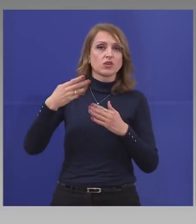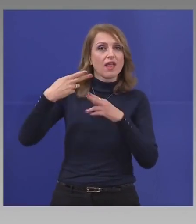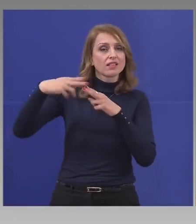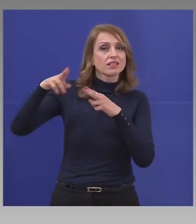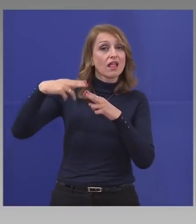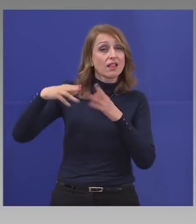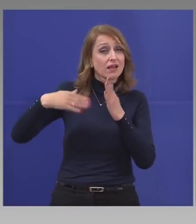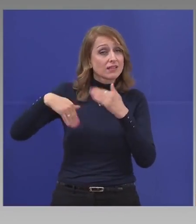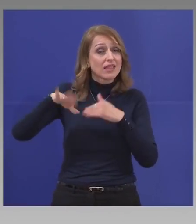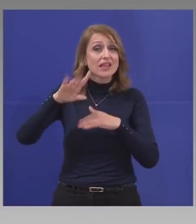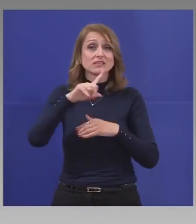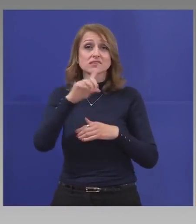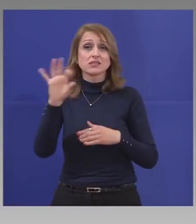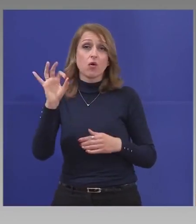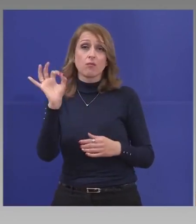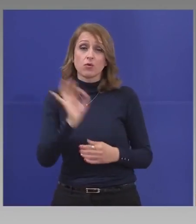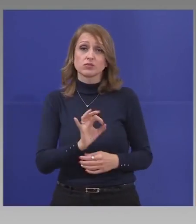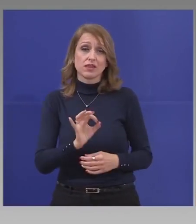Над 100%.